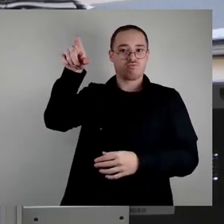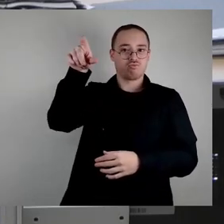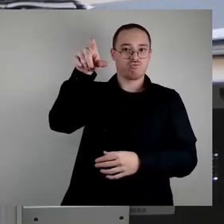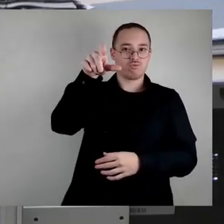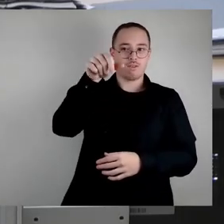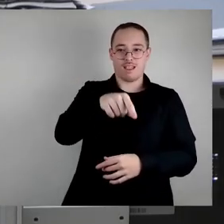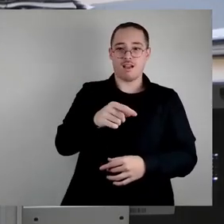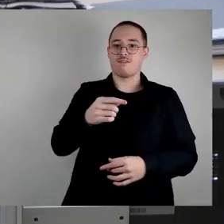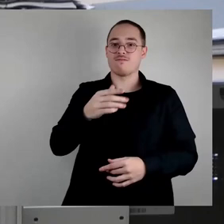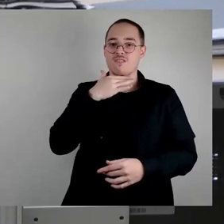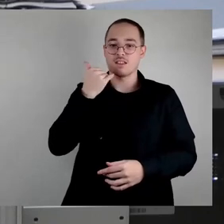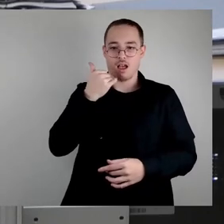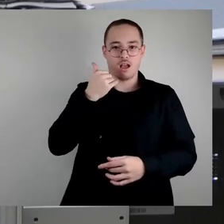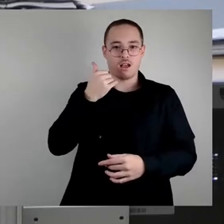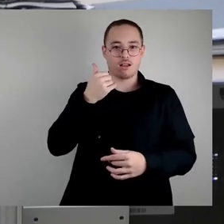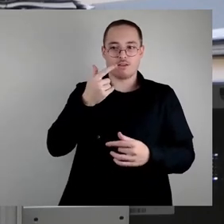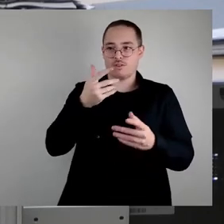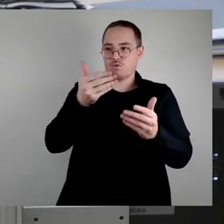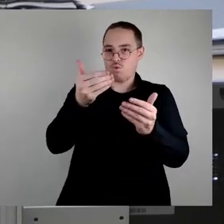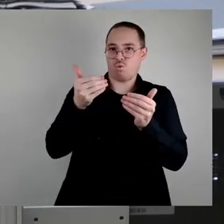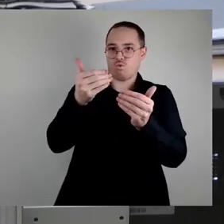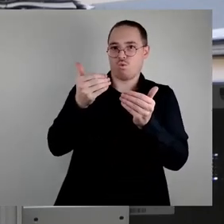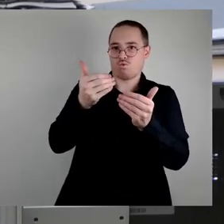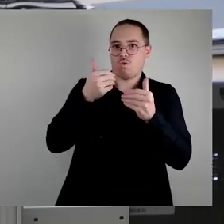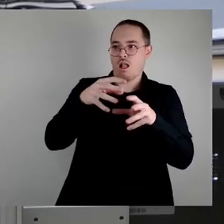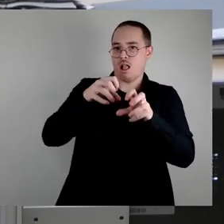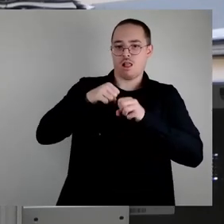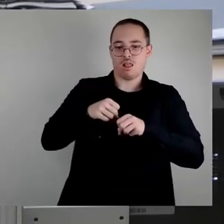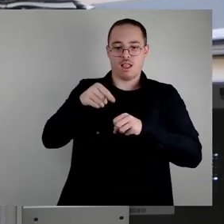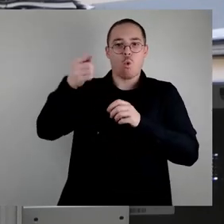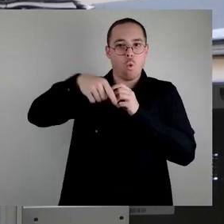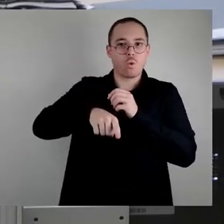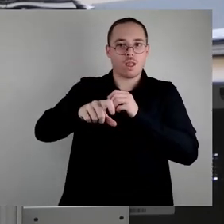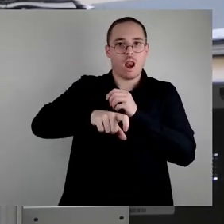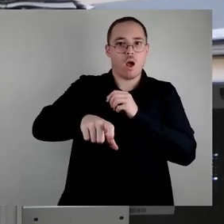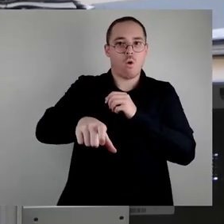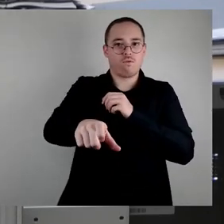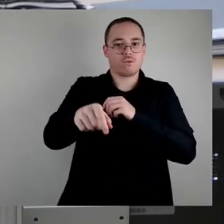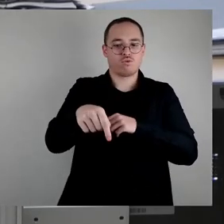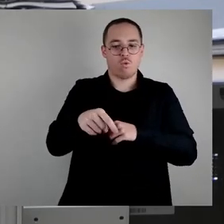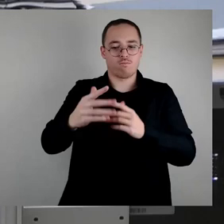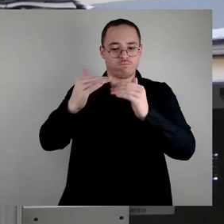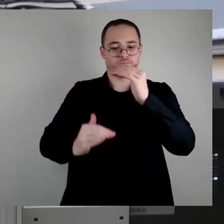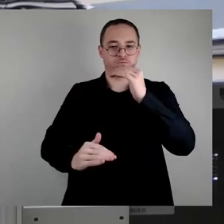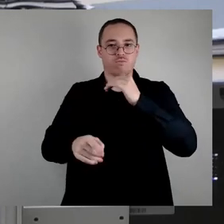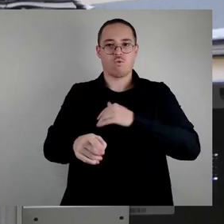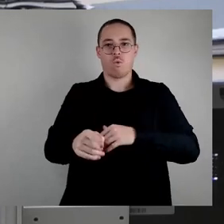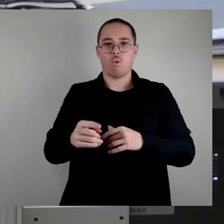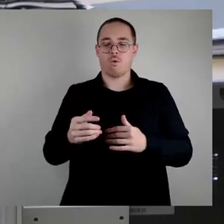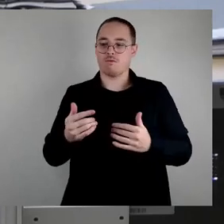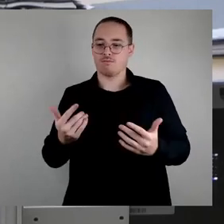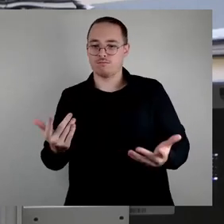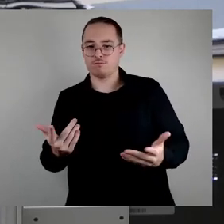weniger Wasser, was im Unterlauf Hochwasser verursacht und Schäden an Gebäuden